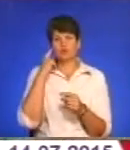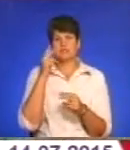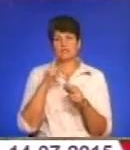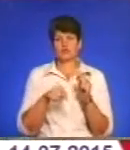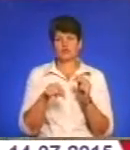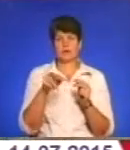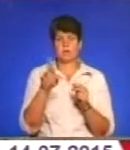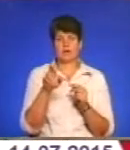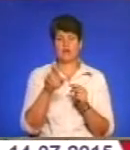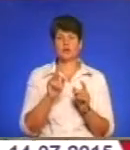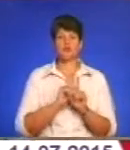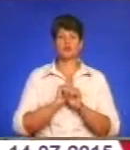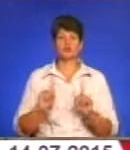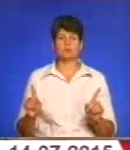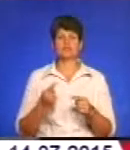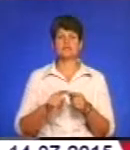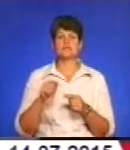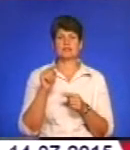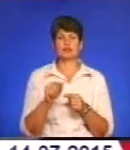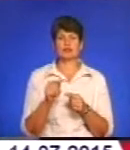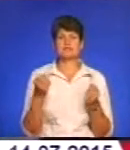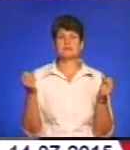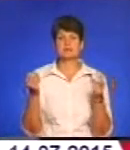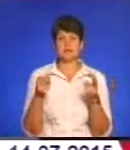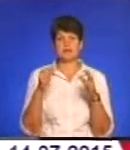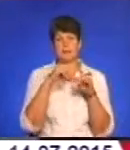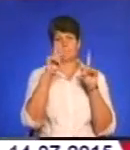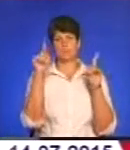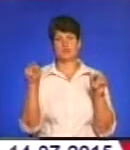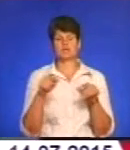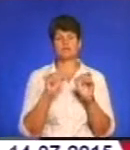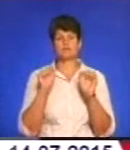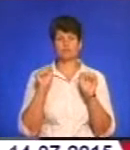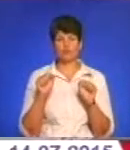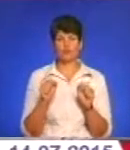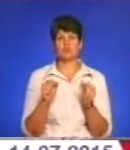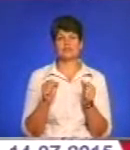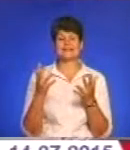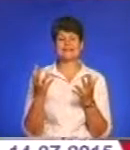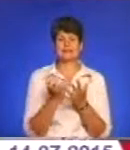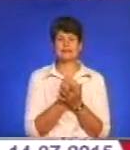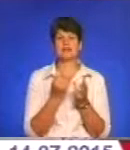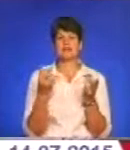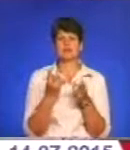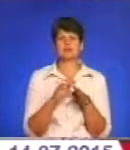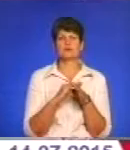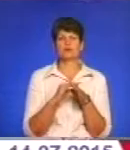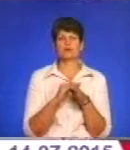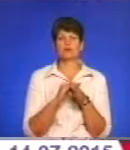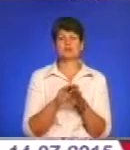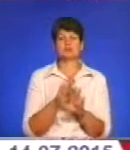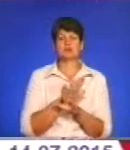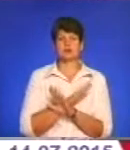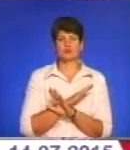Особливість меморіальної каплиці – спеціальний монітор, який допоможе в інтерактивному режимі знайти необхідне прізвище загиблого